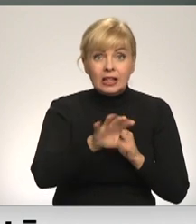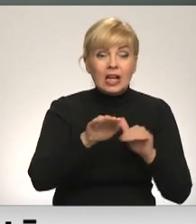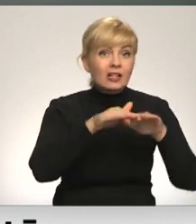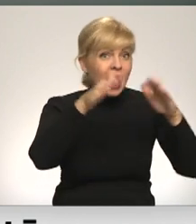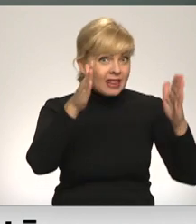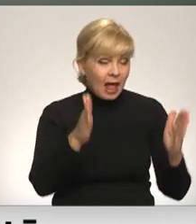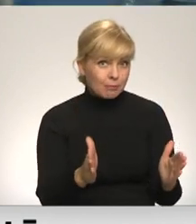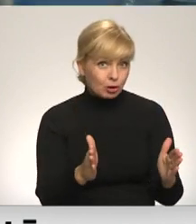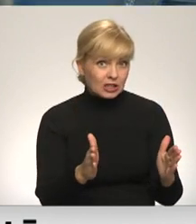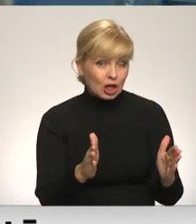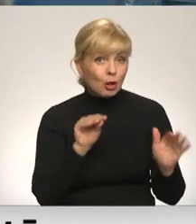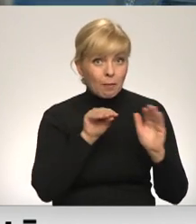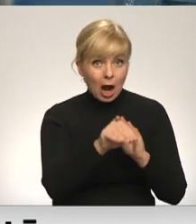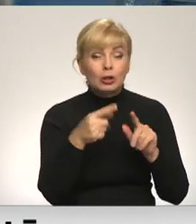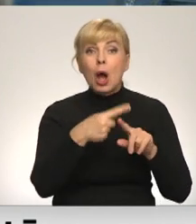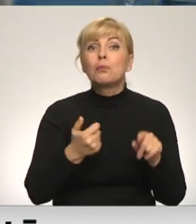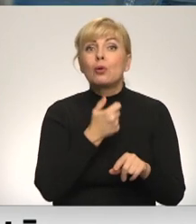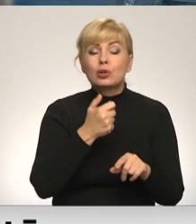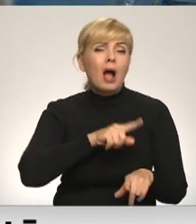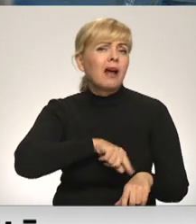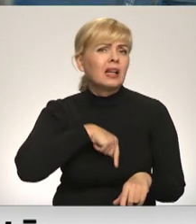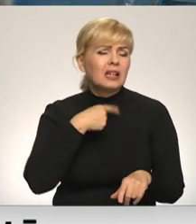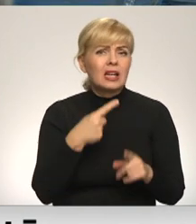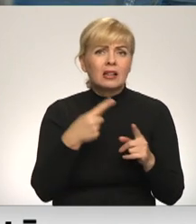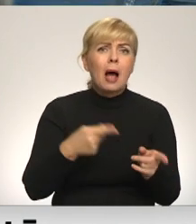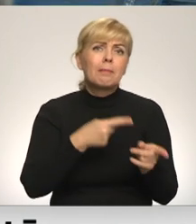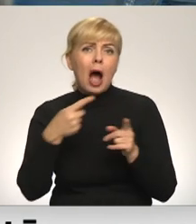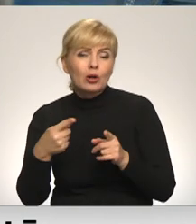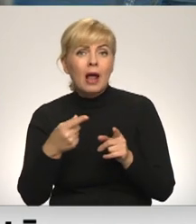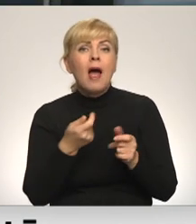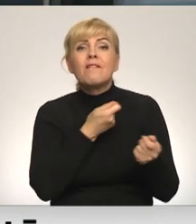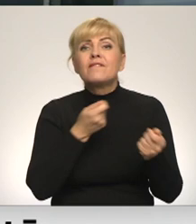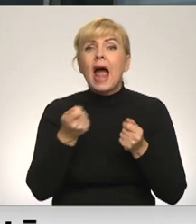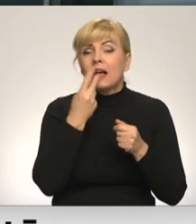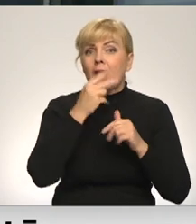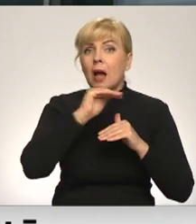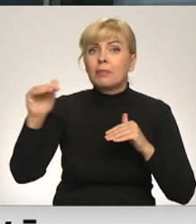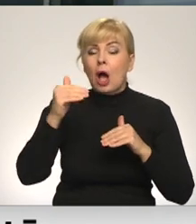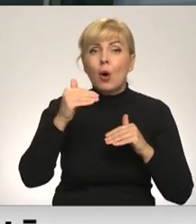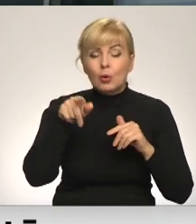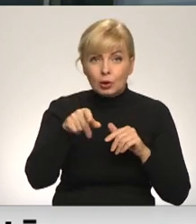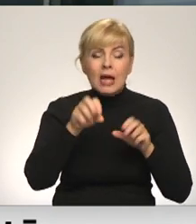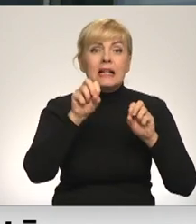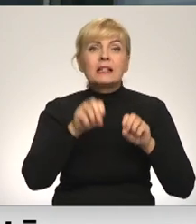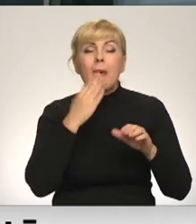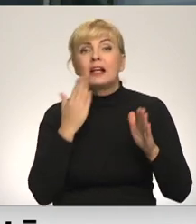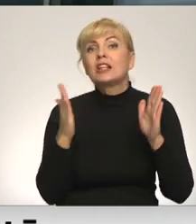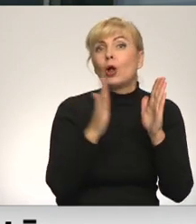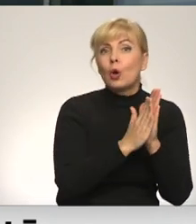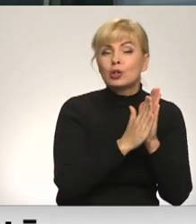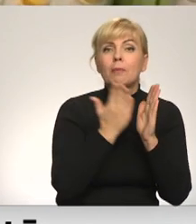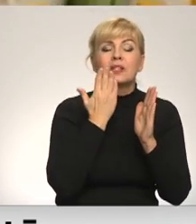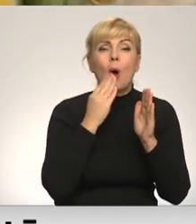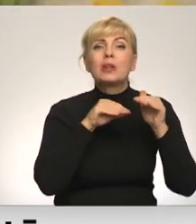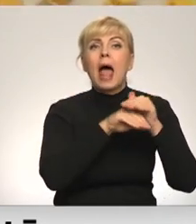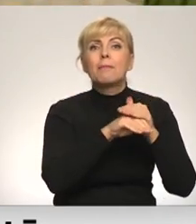depozīta punktiem. Pusgadu ilgajā pāreiz periodā veikalu plauktos būs atrodama iepakojuma gan ar depozīta zīmi, kas būs par 10 centiem